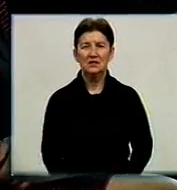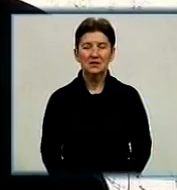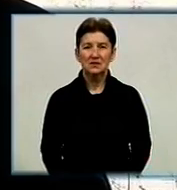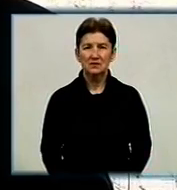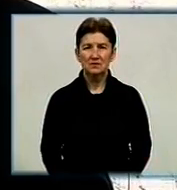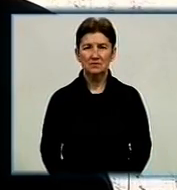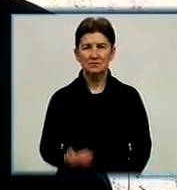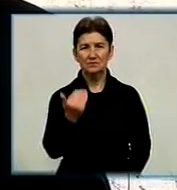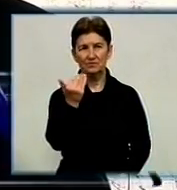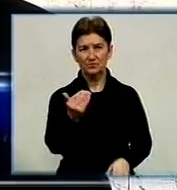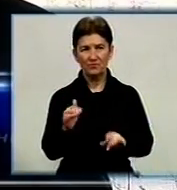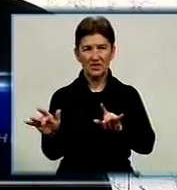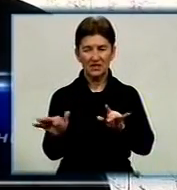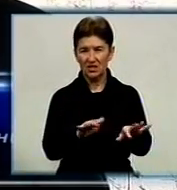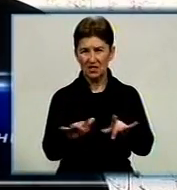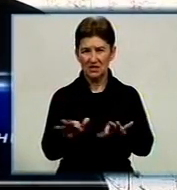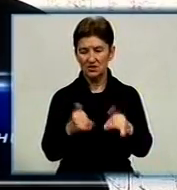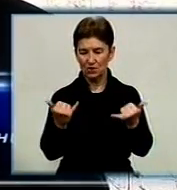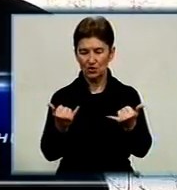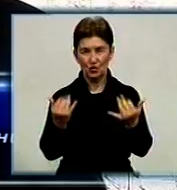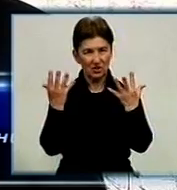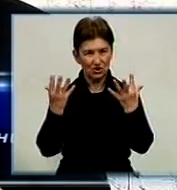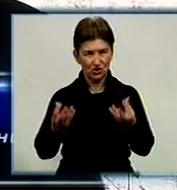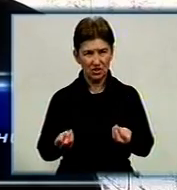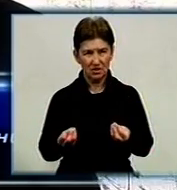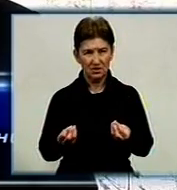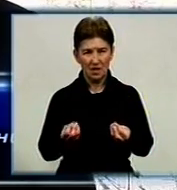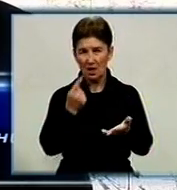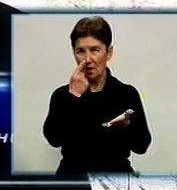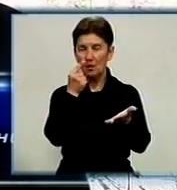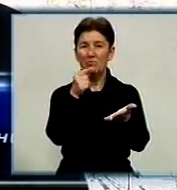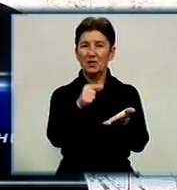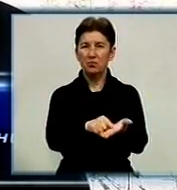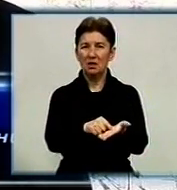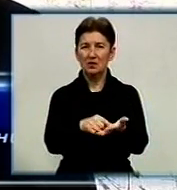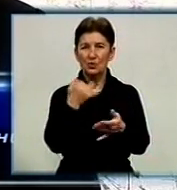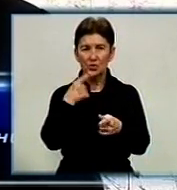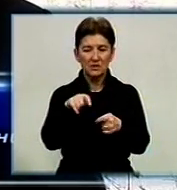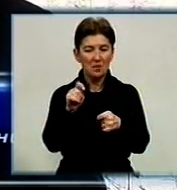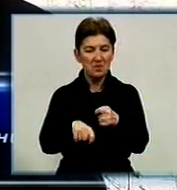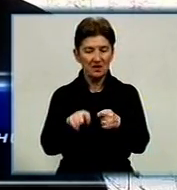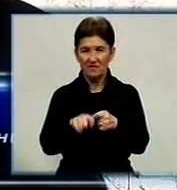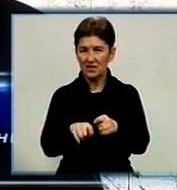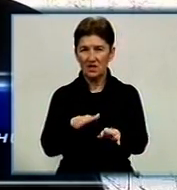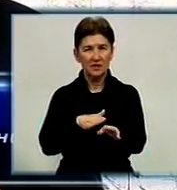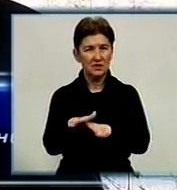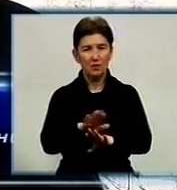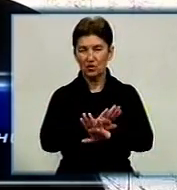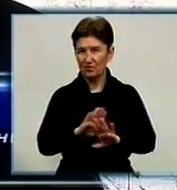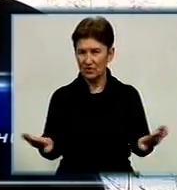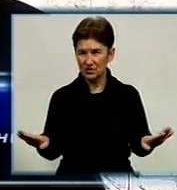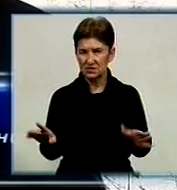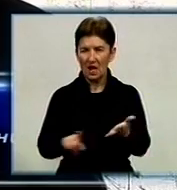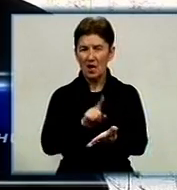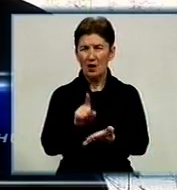Наша діяльність на сьогоднішній день, яка якраз припала на період, коли перевірки не проводяться, ми повинні